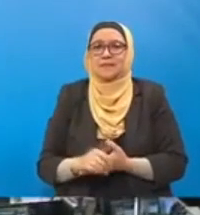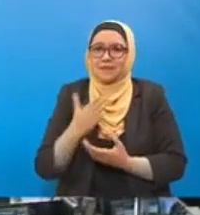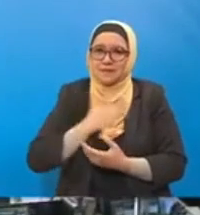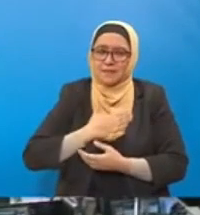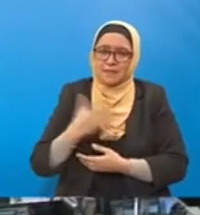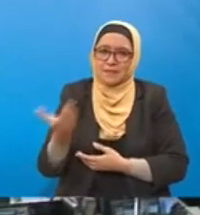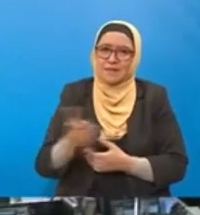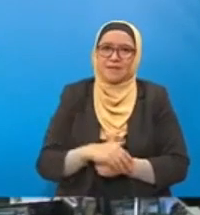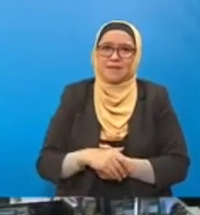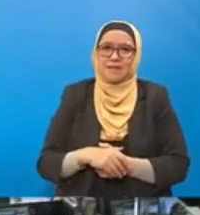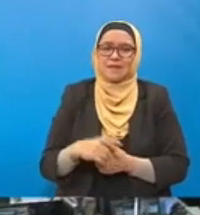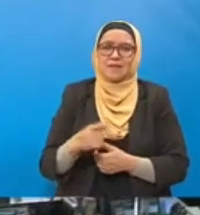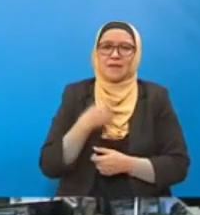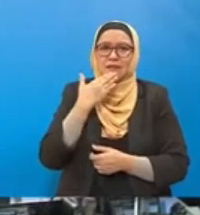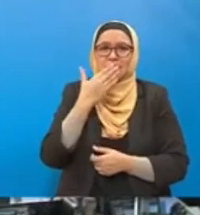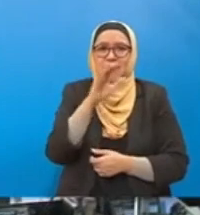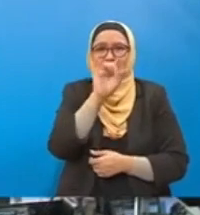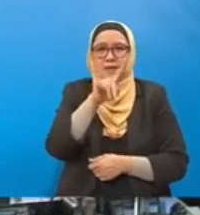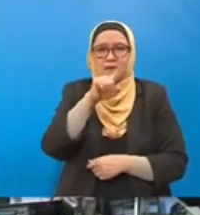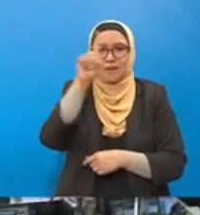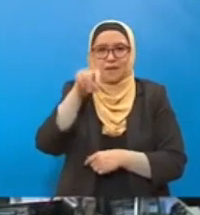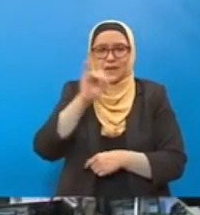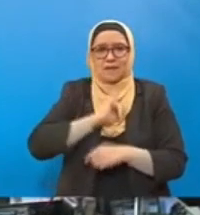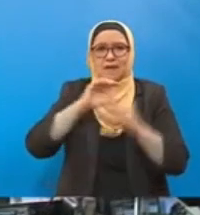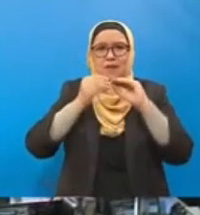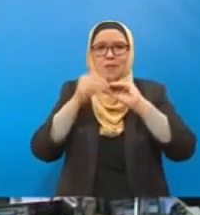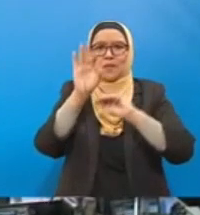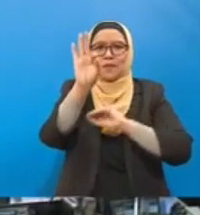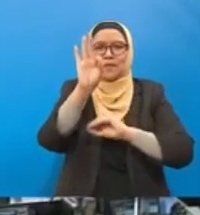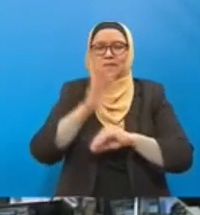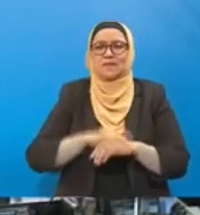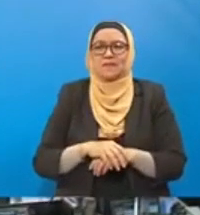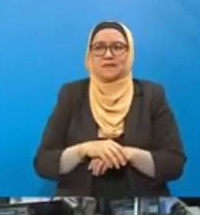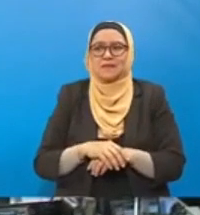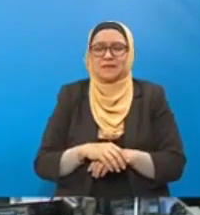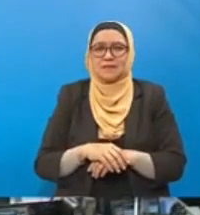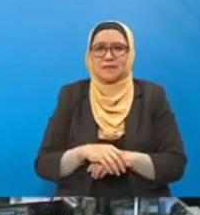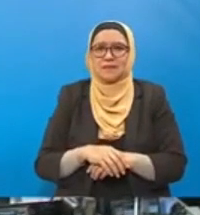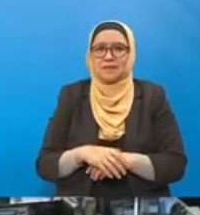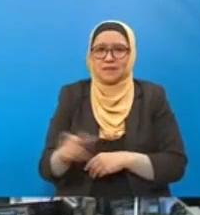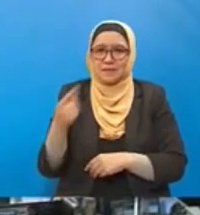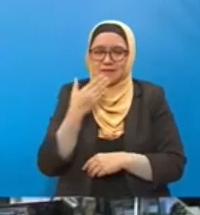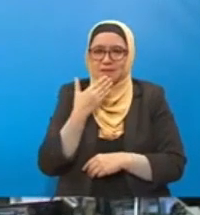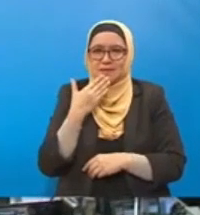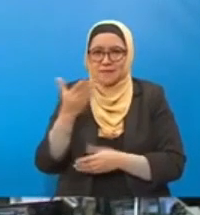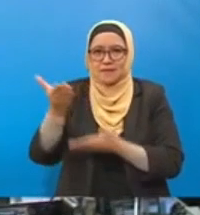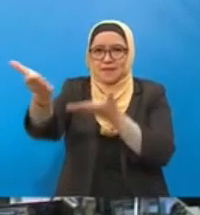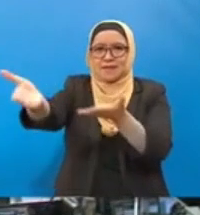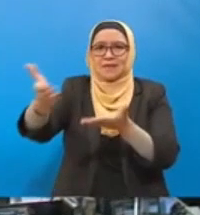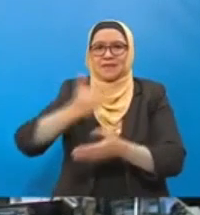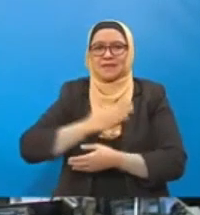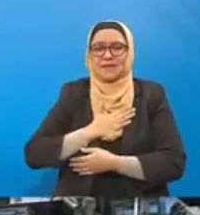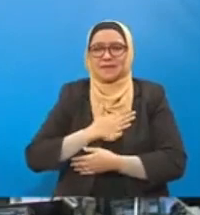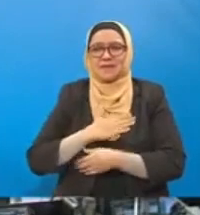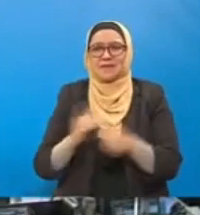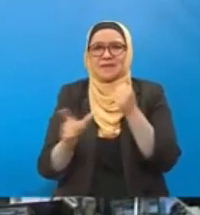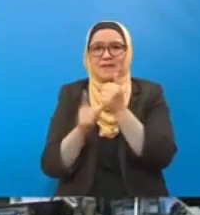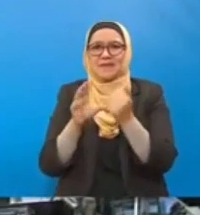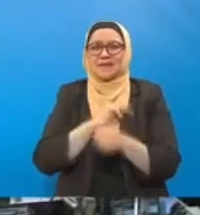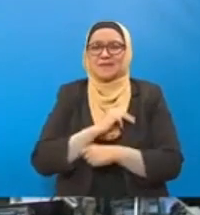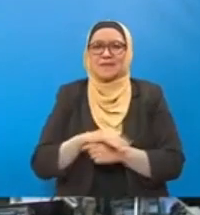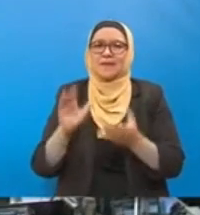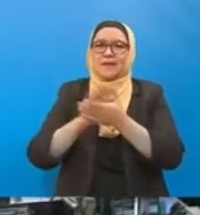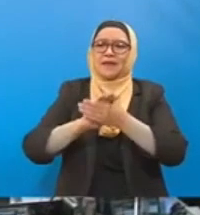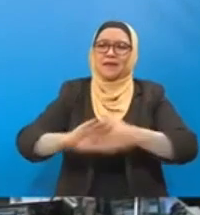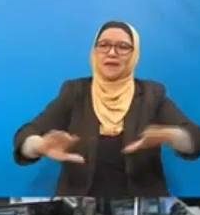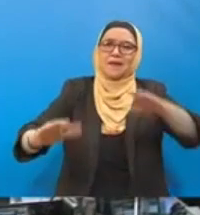soalan saya nombor 9. Silakan Yang Mohamad Timbalan Menteri. Selamat pagi dan